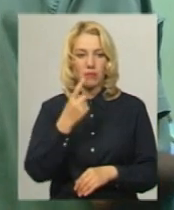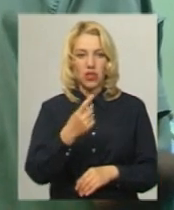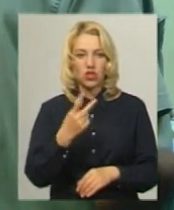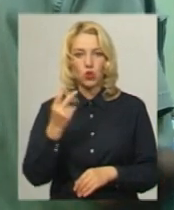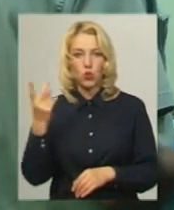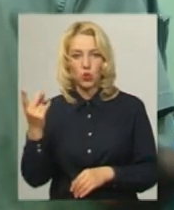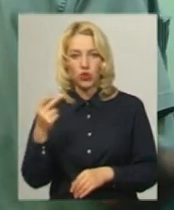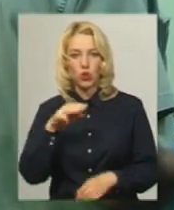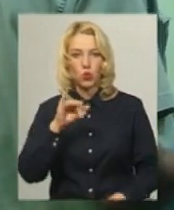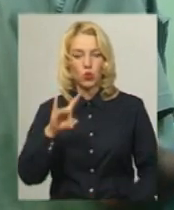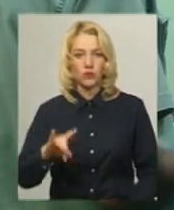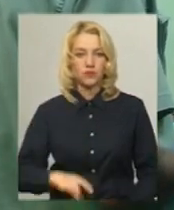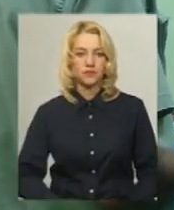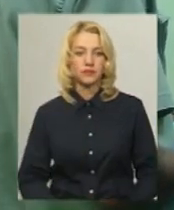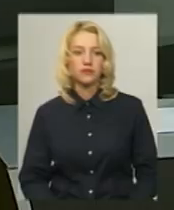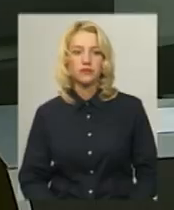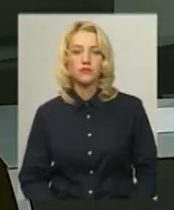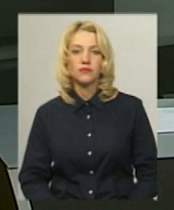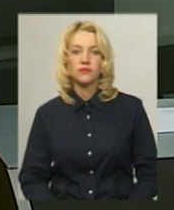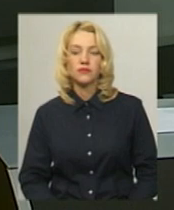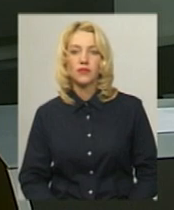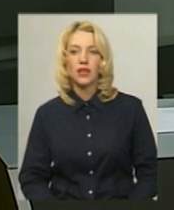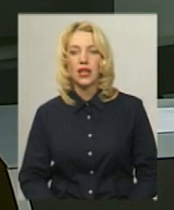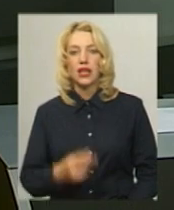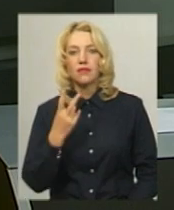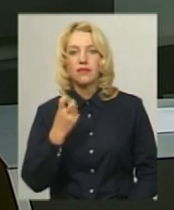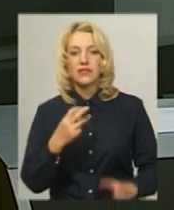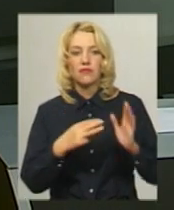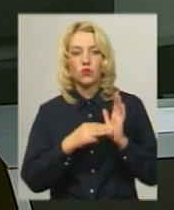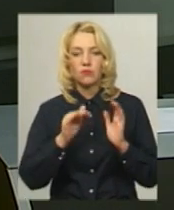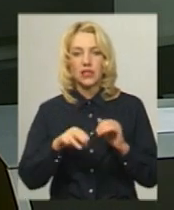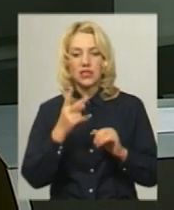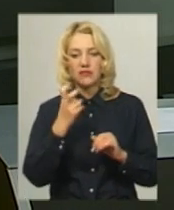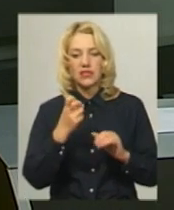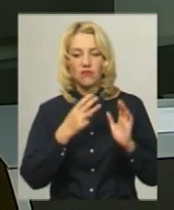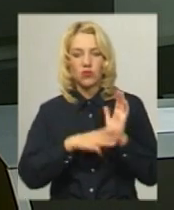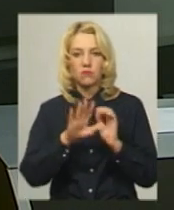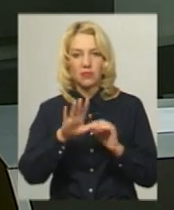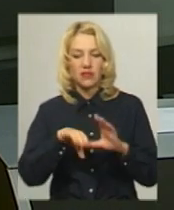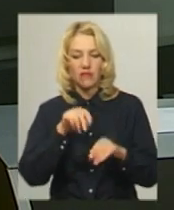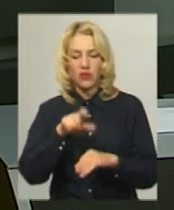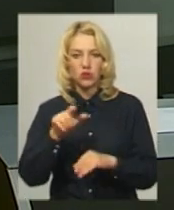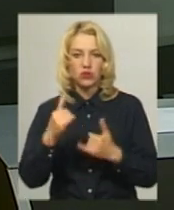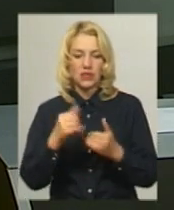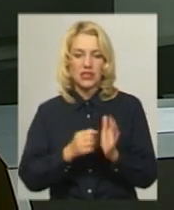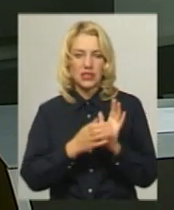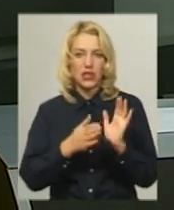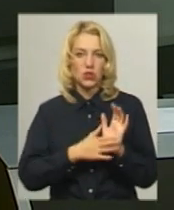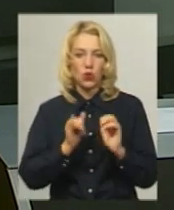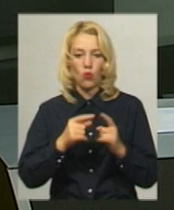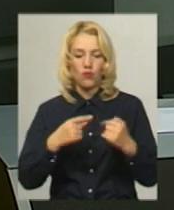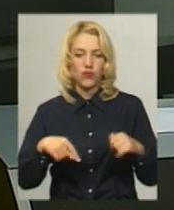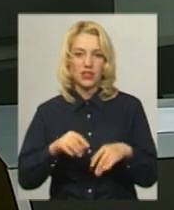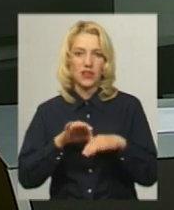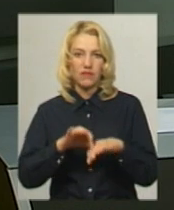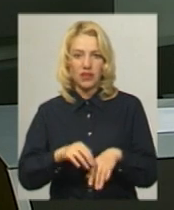Тетяна Ворожцова, Юрій Чорний, новини. 208 тисяч 285 виборців нині зареєстровані у відділі